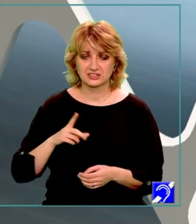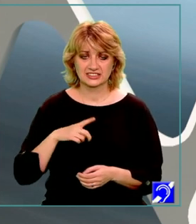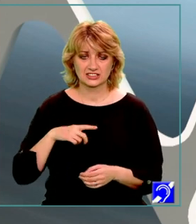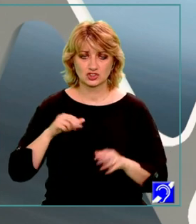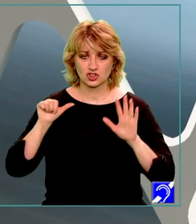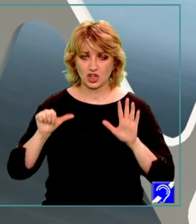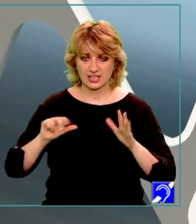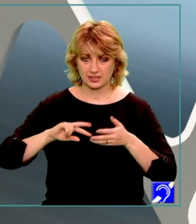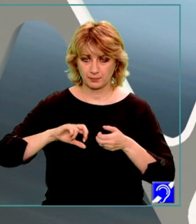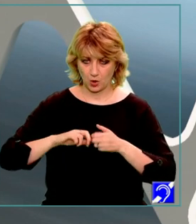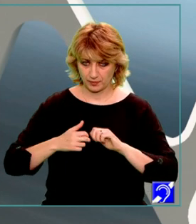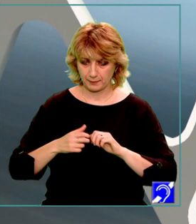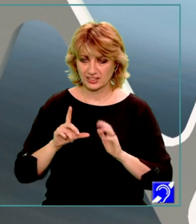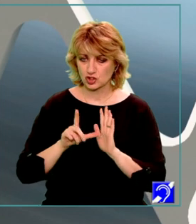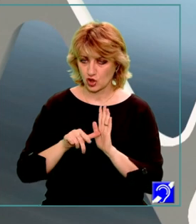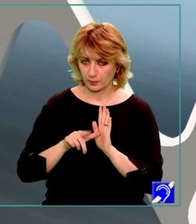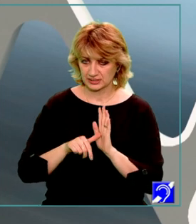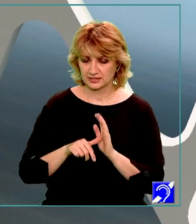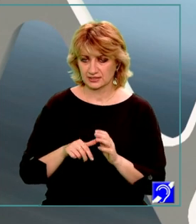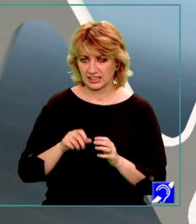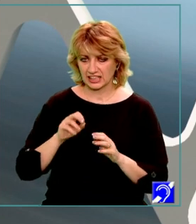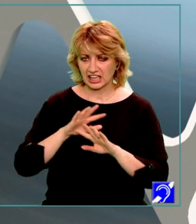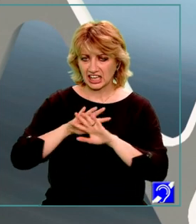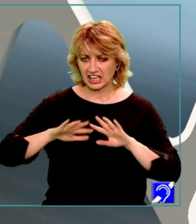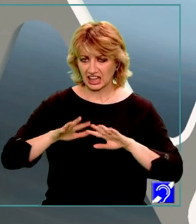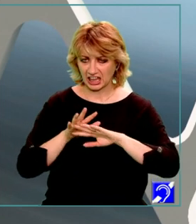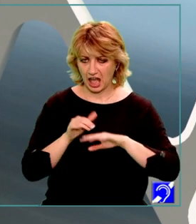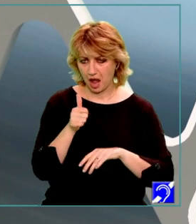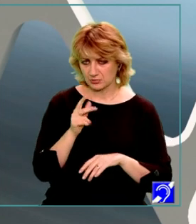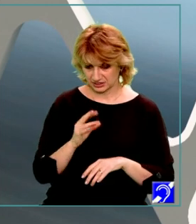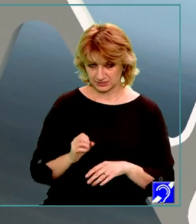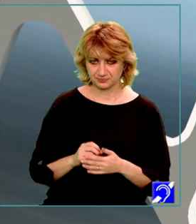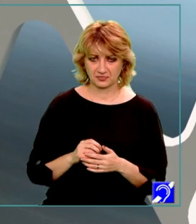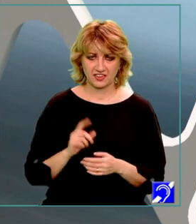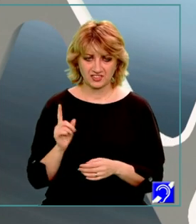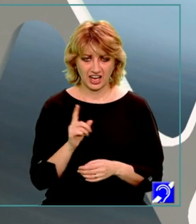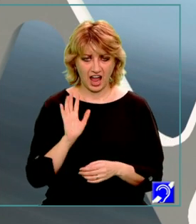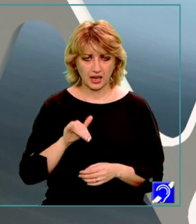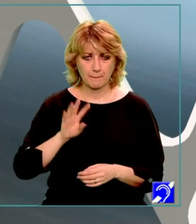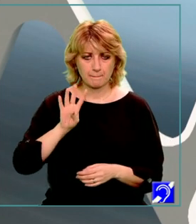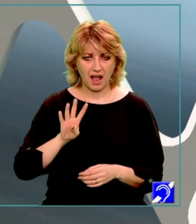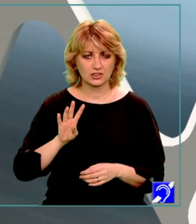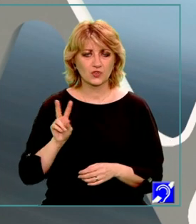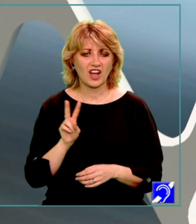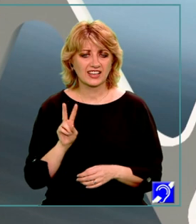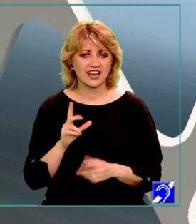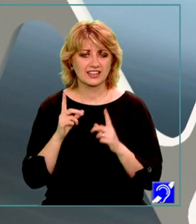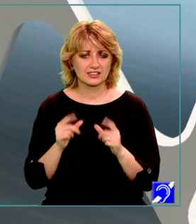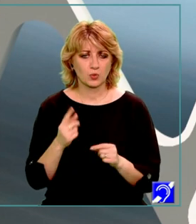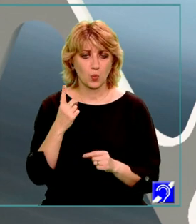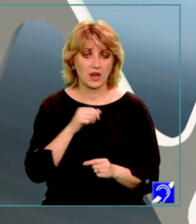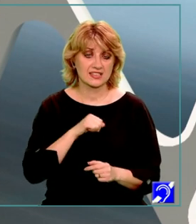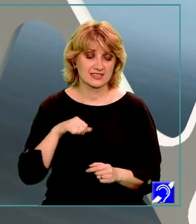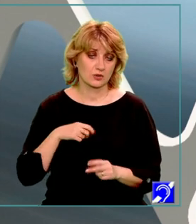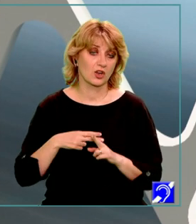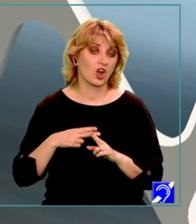șase probleme de geometrie de tip grillă, fiecare dintre ele având câte patru variante de răspuns, una singură